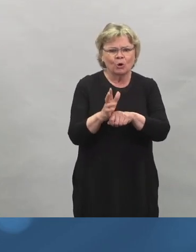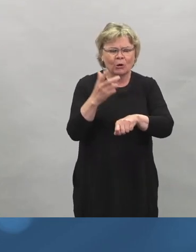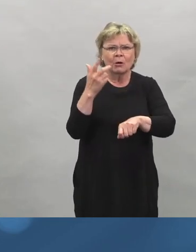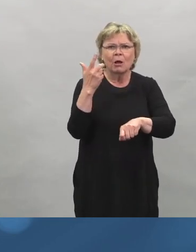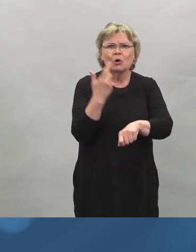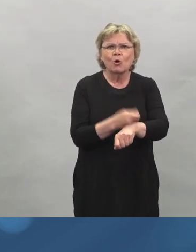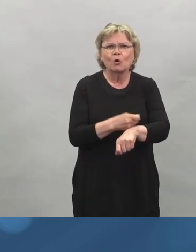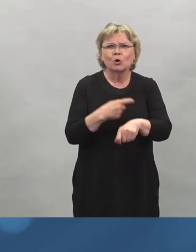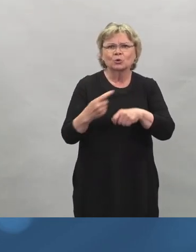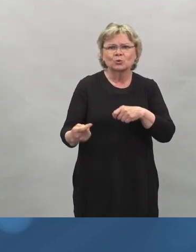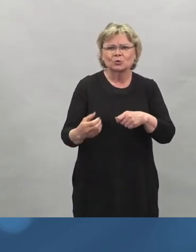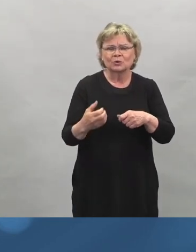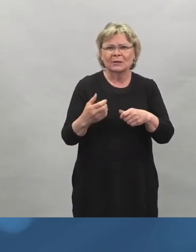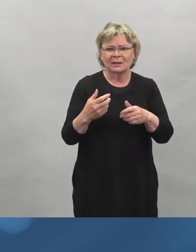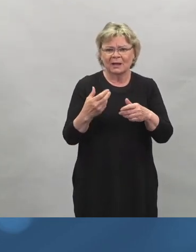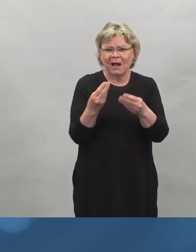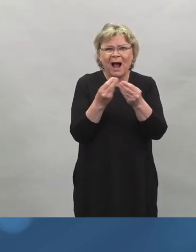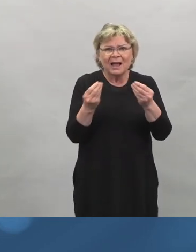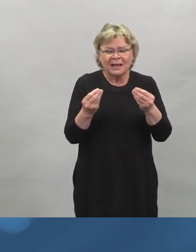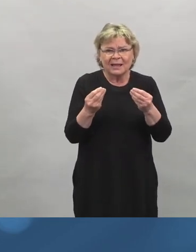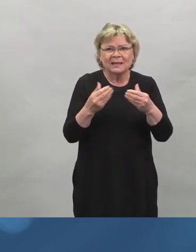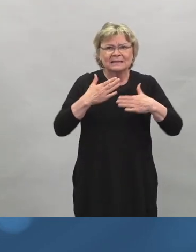aineosat elimistöstä?